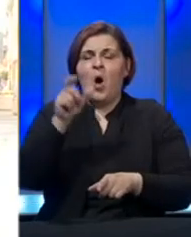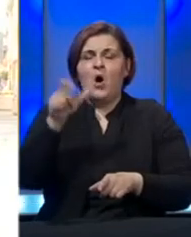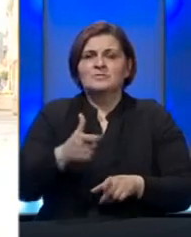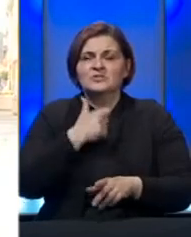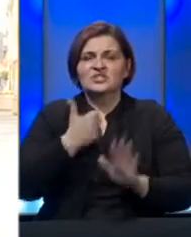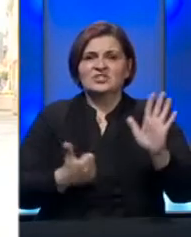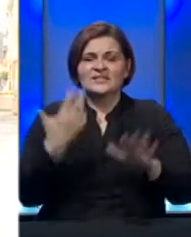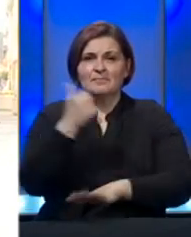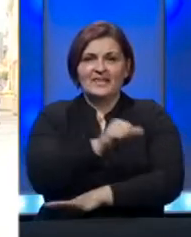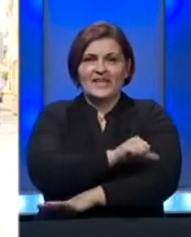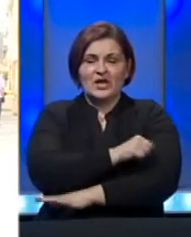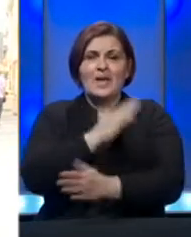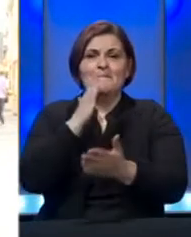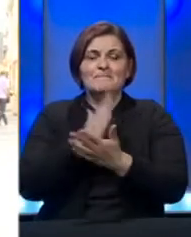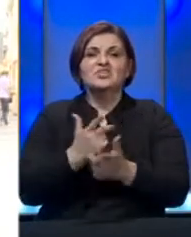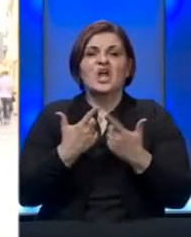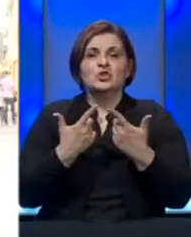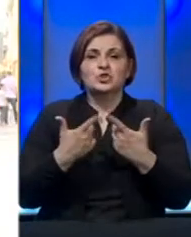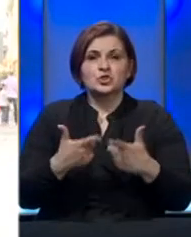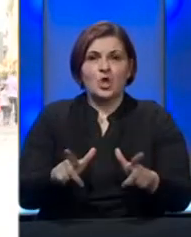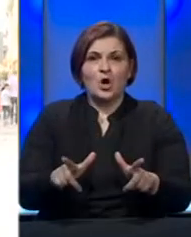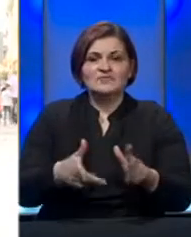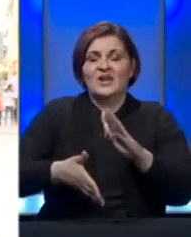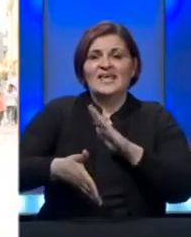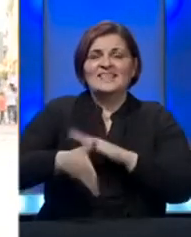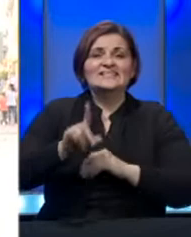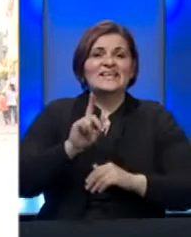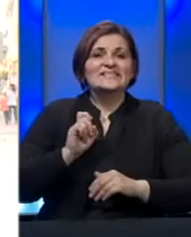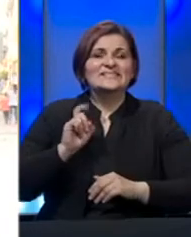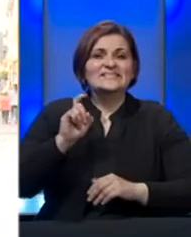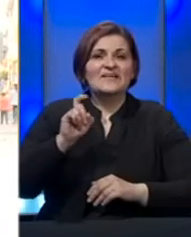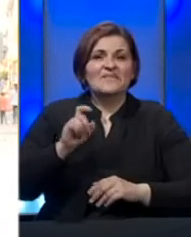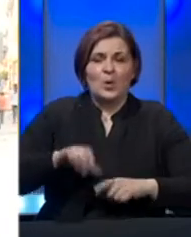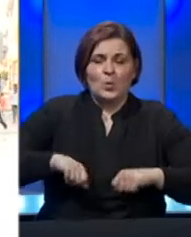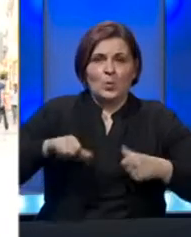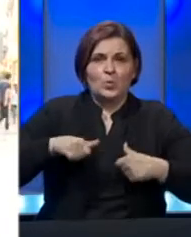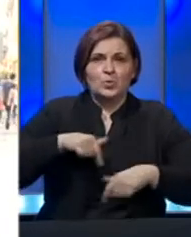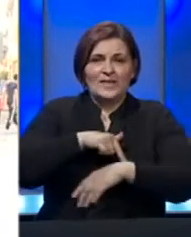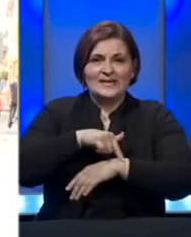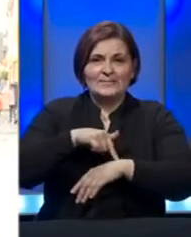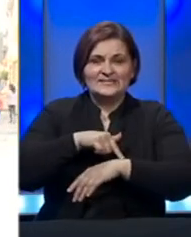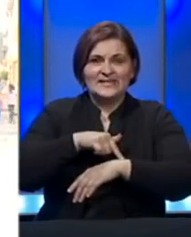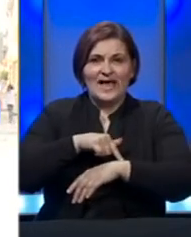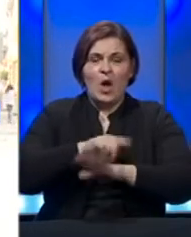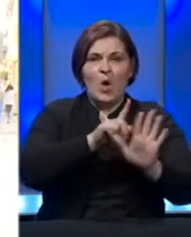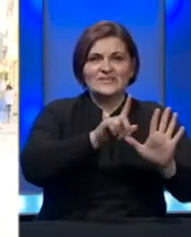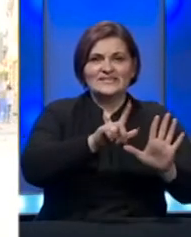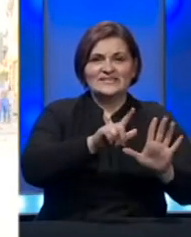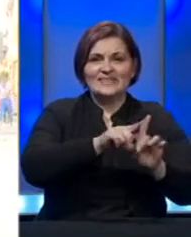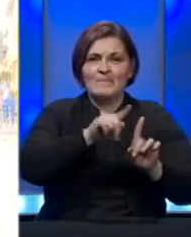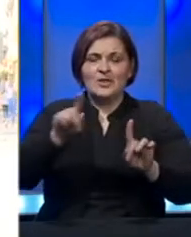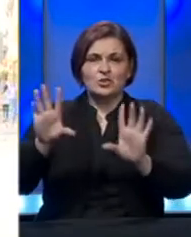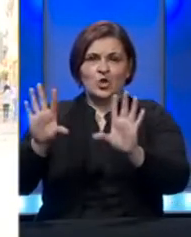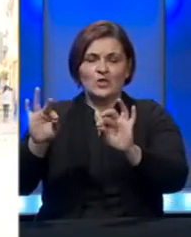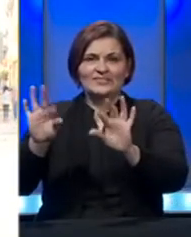od 65 godina biće dozvoljeno da izlaze svaki dan u prije podnenim časovima od 7 do